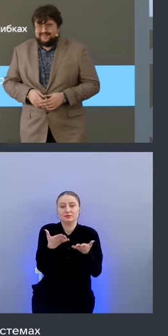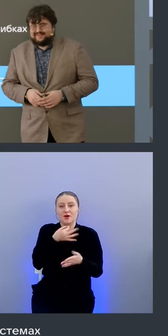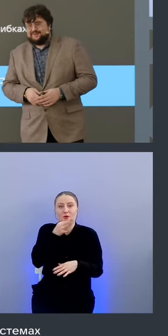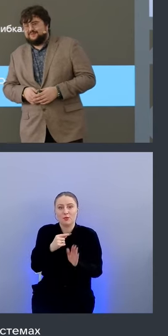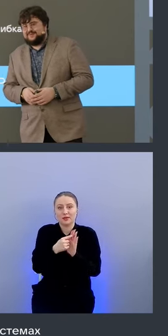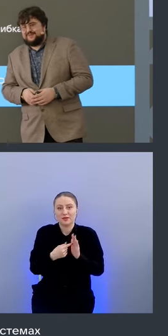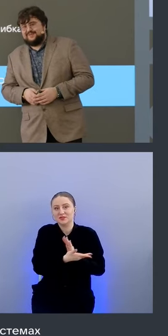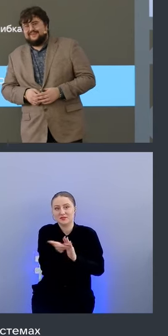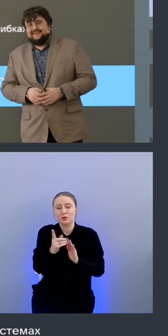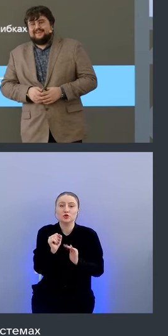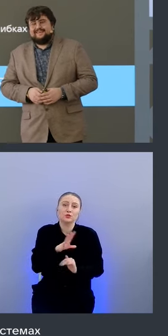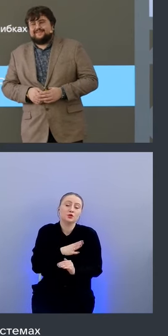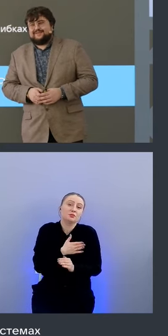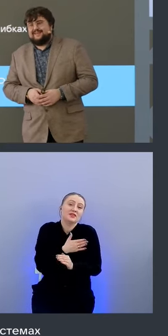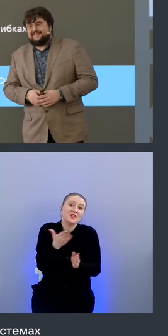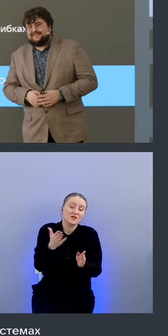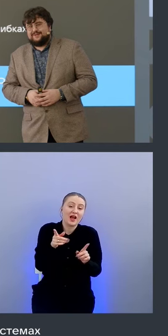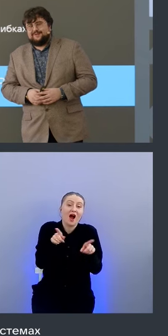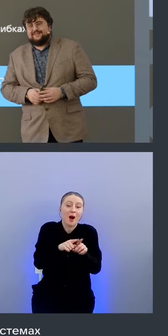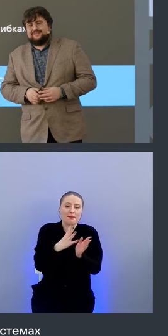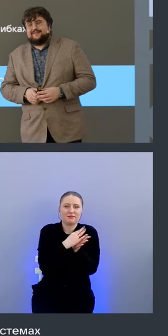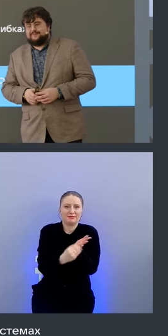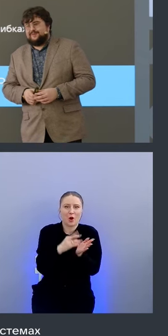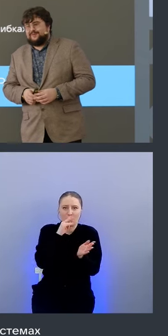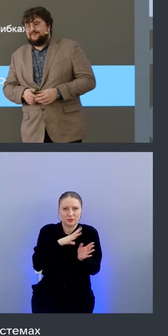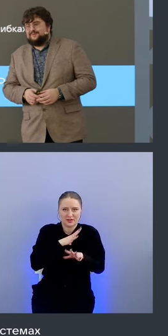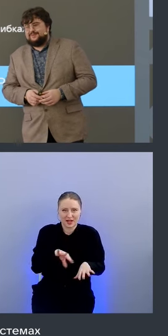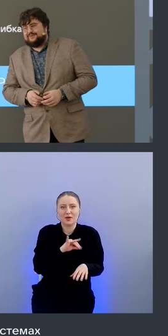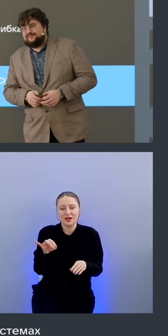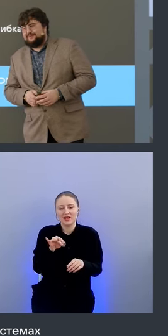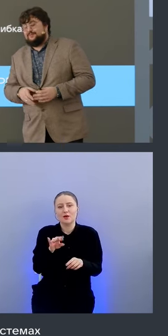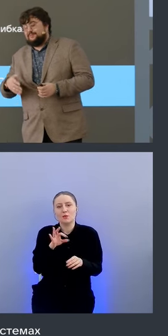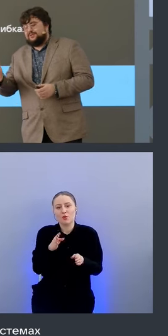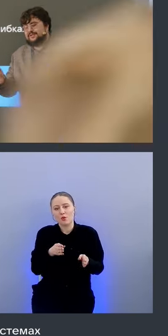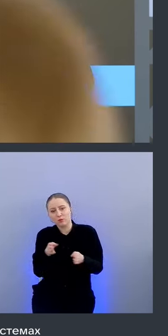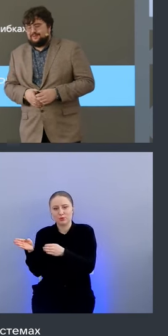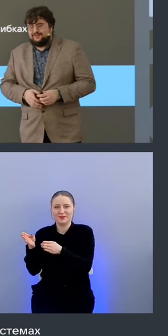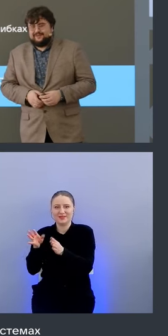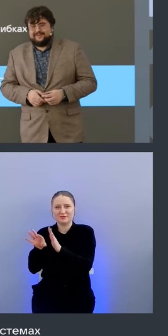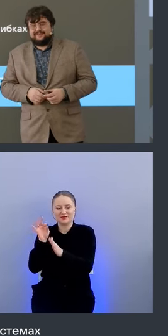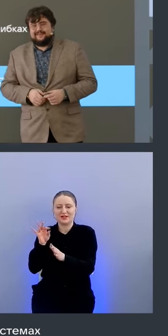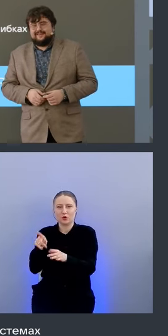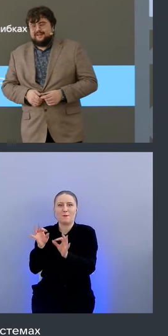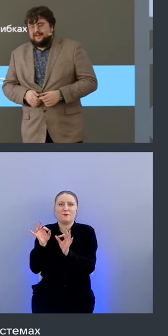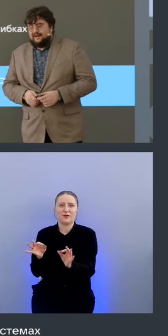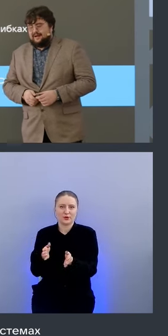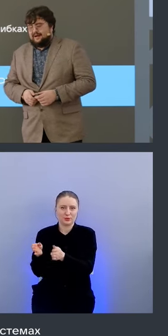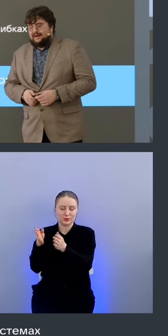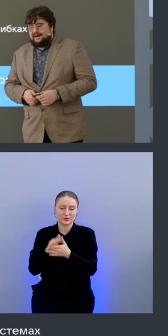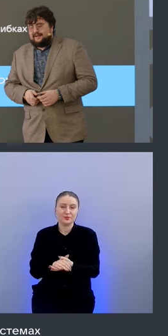чтобы может быть вы не совершали этих ошибок и шли по тому пути пути которые более верны